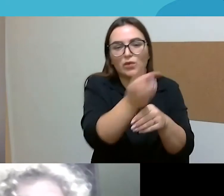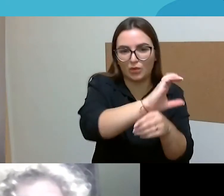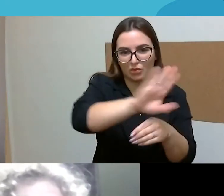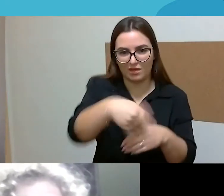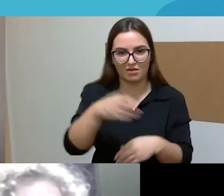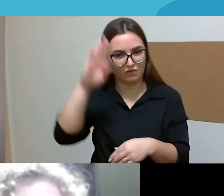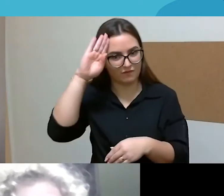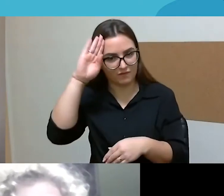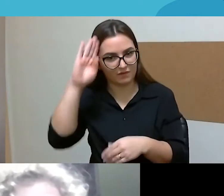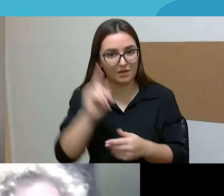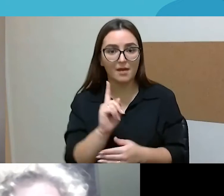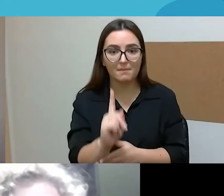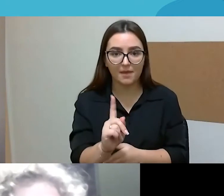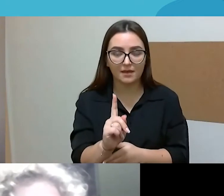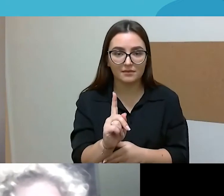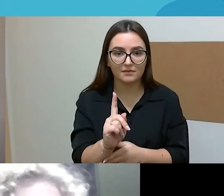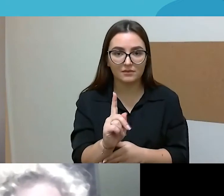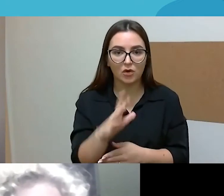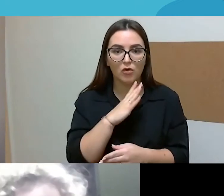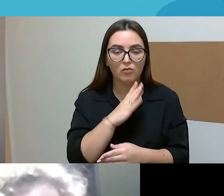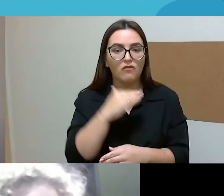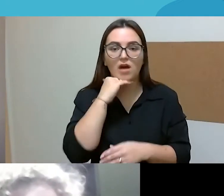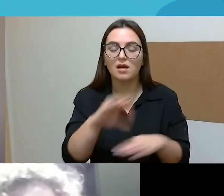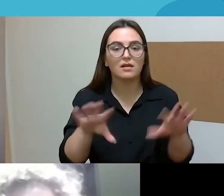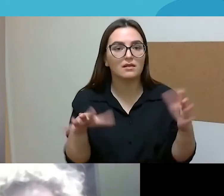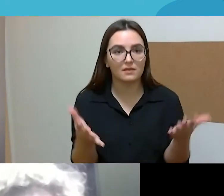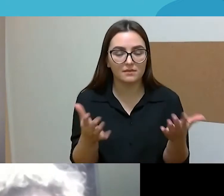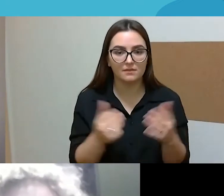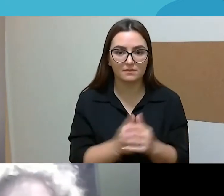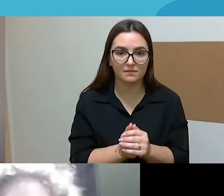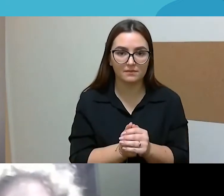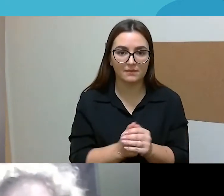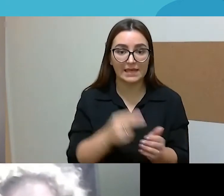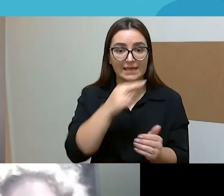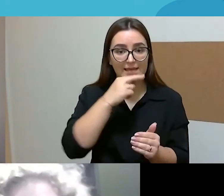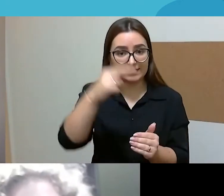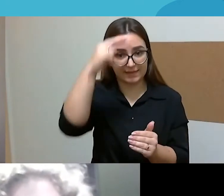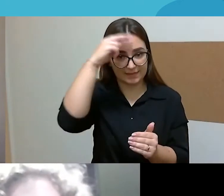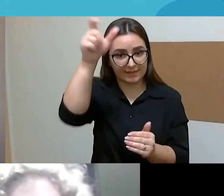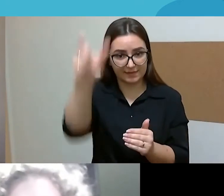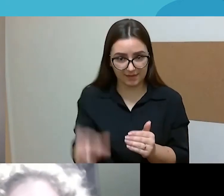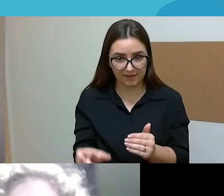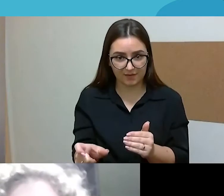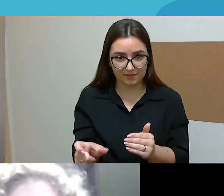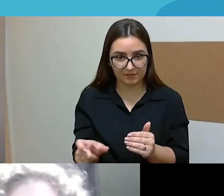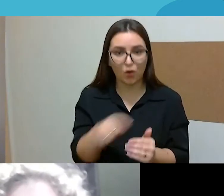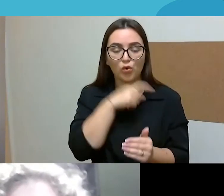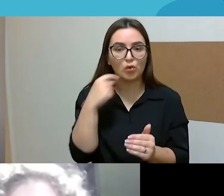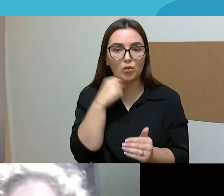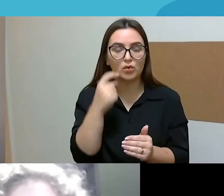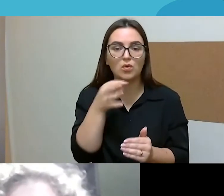Tačiau labai akivaizdu buvo, kad tėvas, kaip o toksai, jisai daugiau buvo minimas